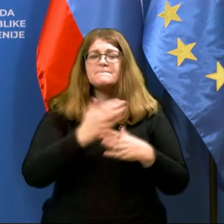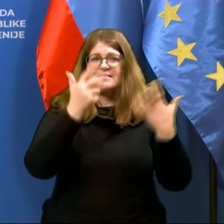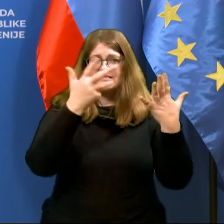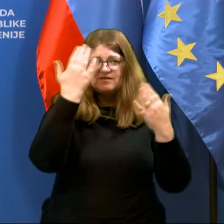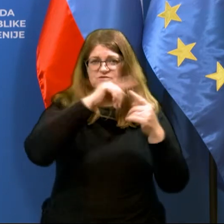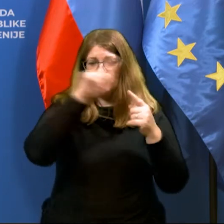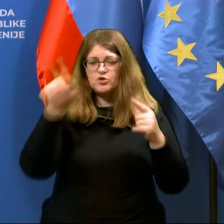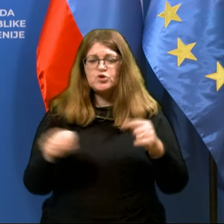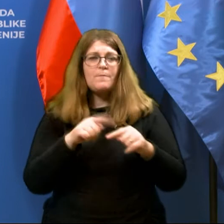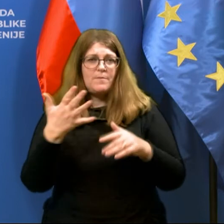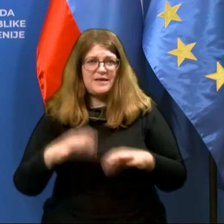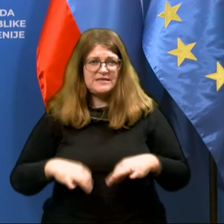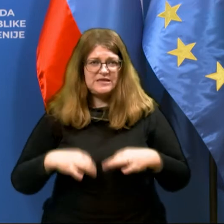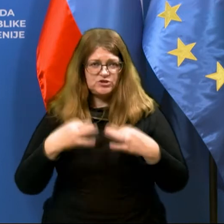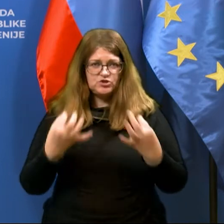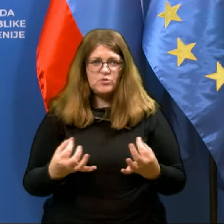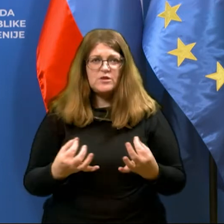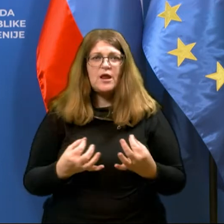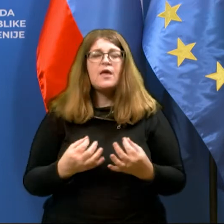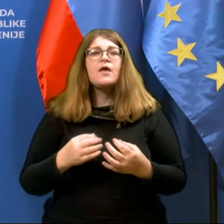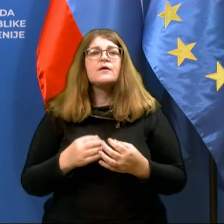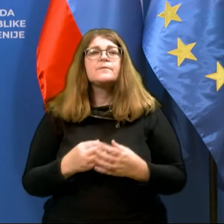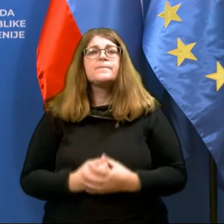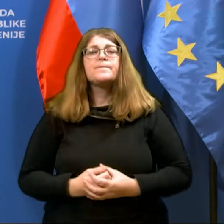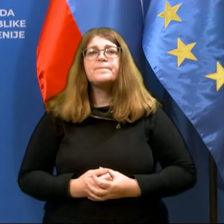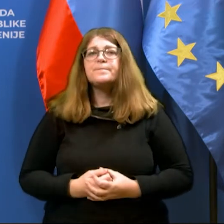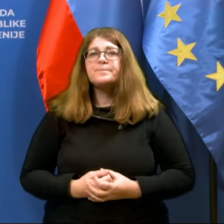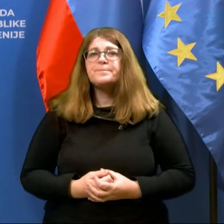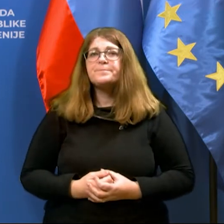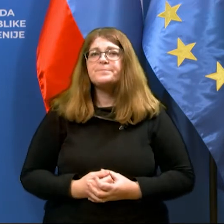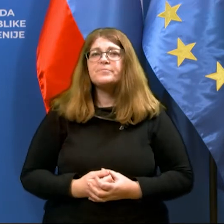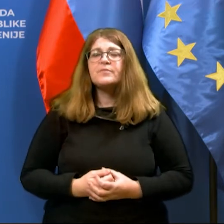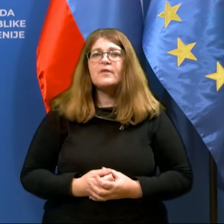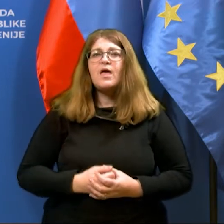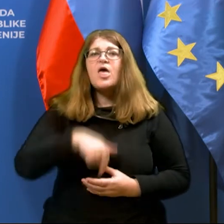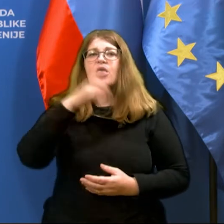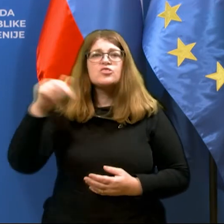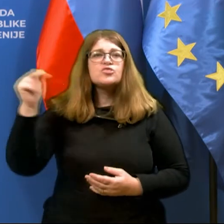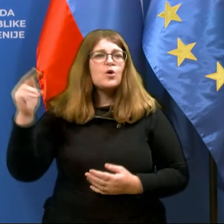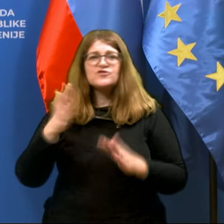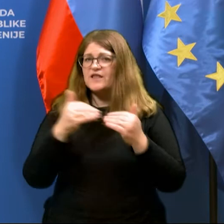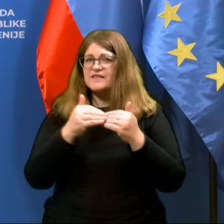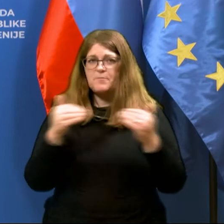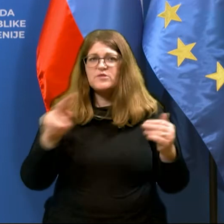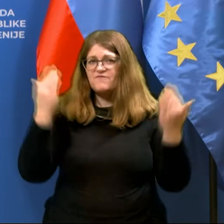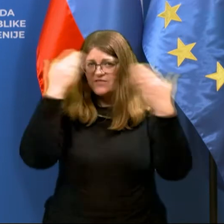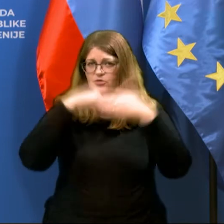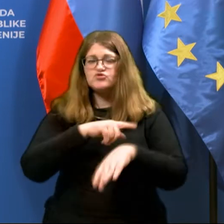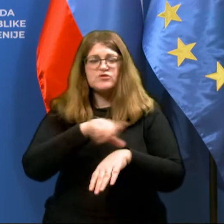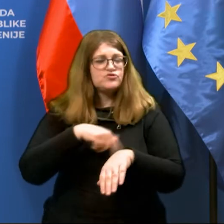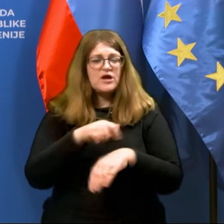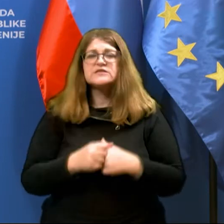ure 30. zjutraj, nimajo pa omejitve na administrativne enote. Norveška nima omejitve v nočnem času